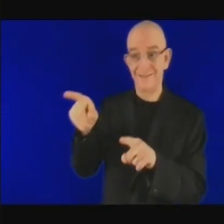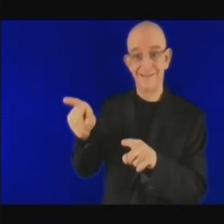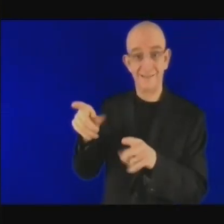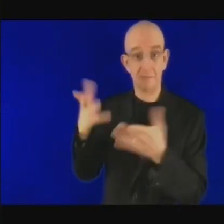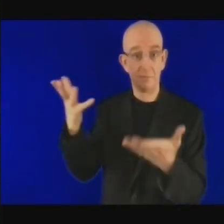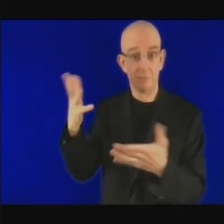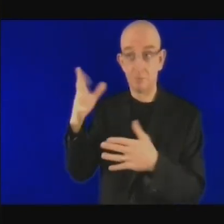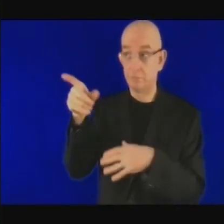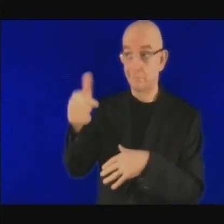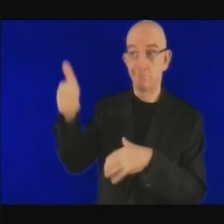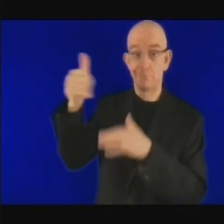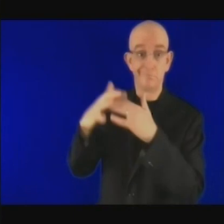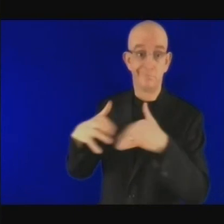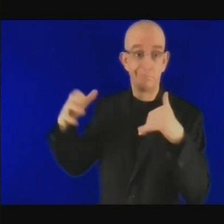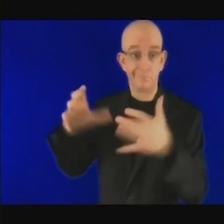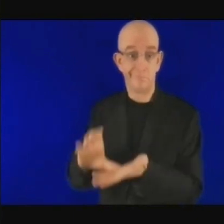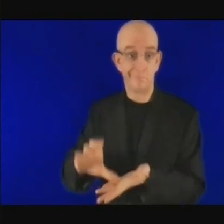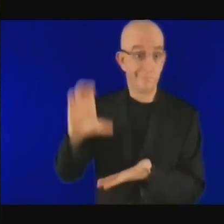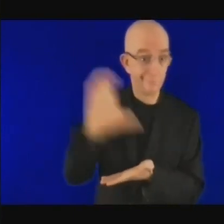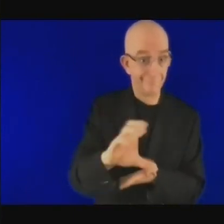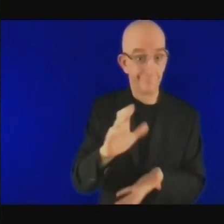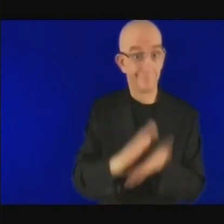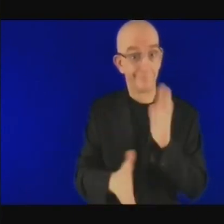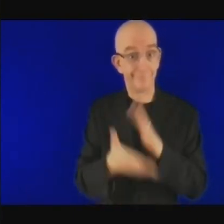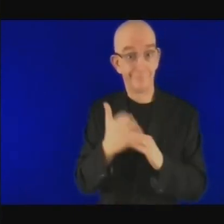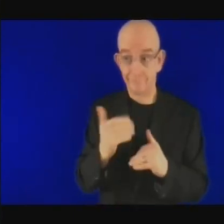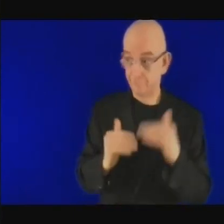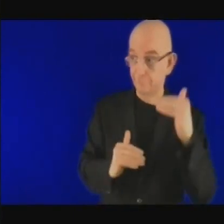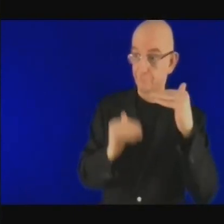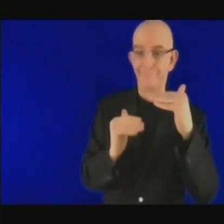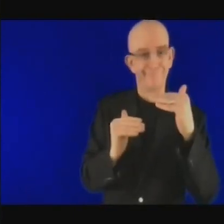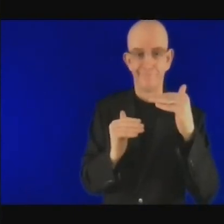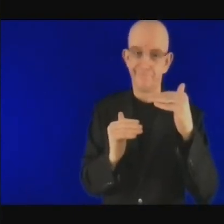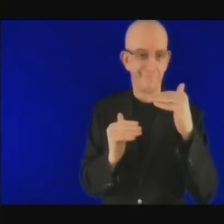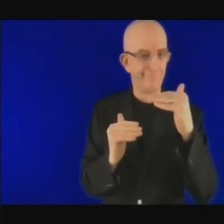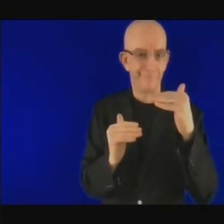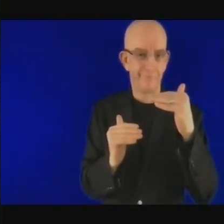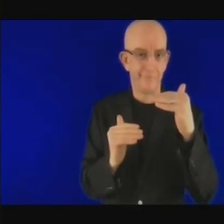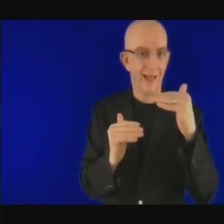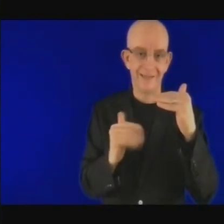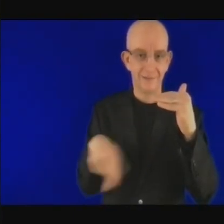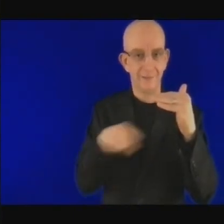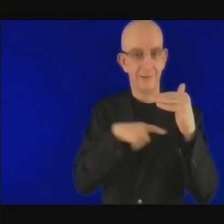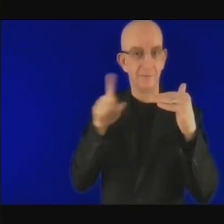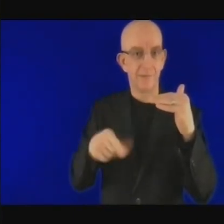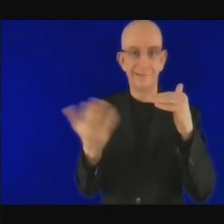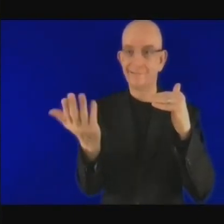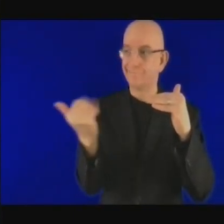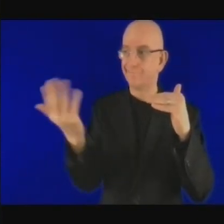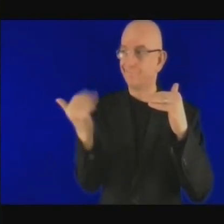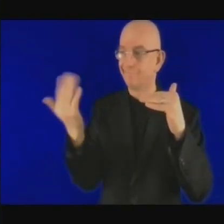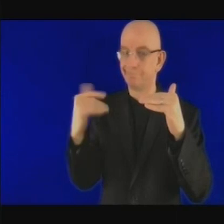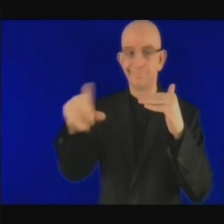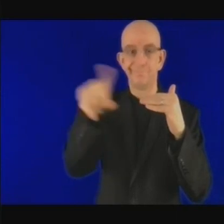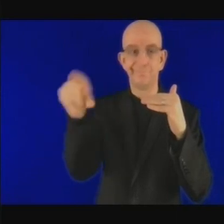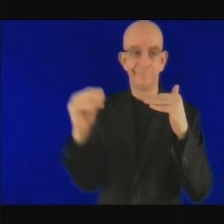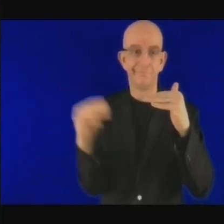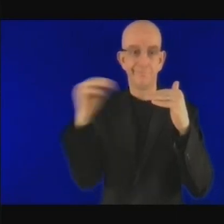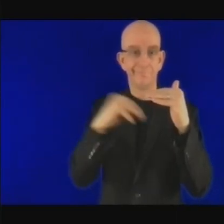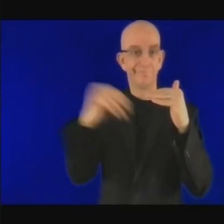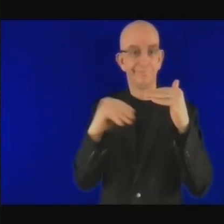fonds du secteur privé et si on peut utiliser des fonds privés dans les pays africains, dans la majorité